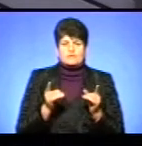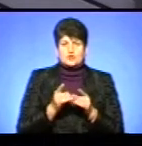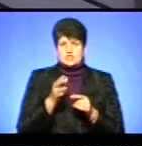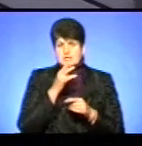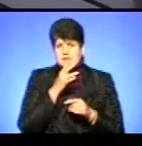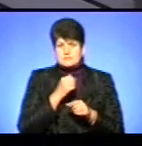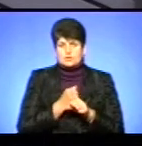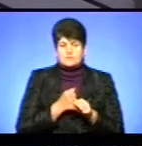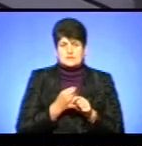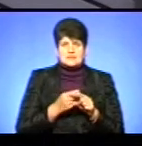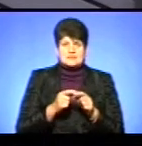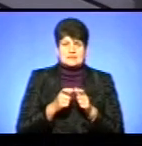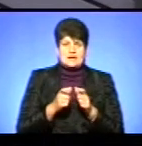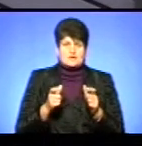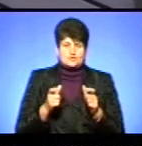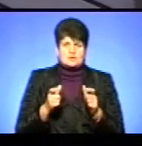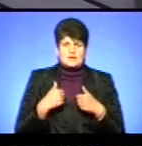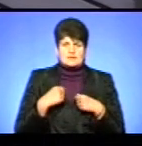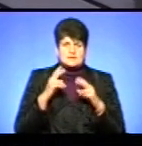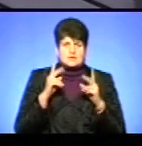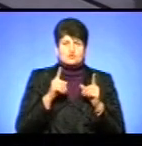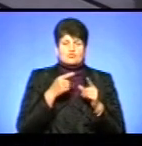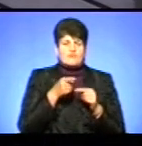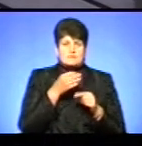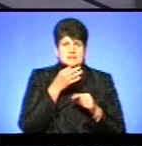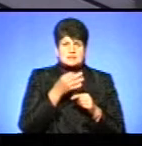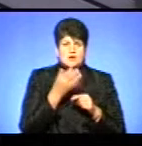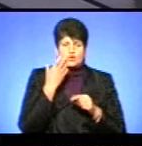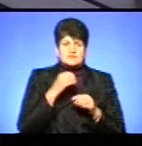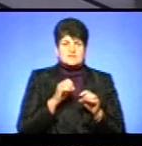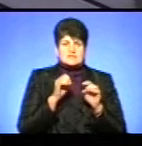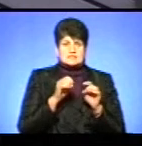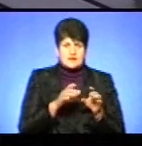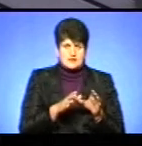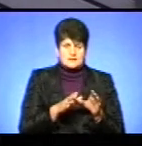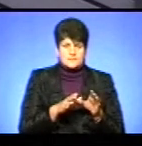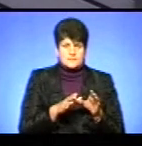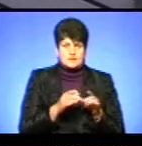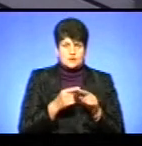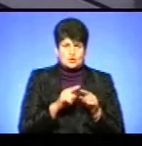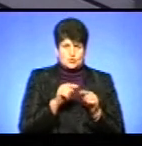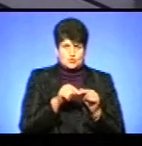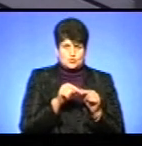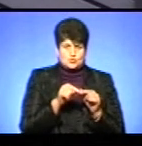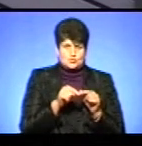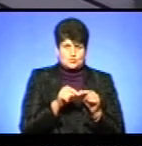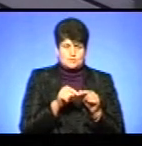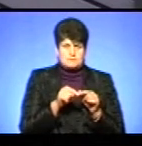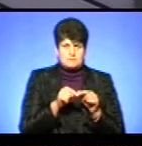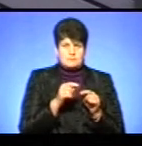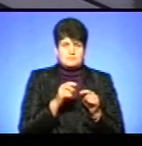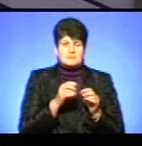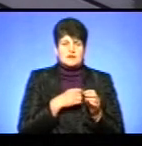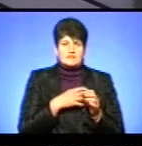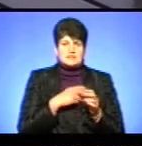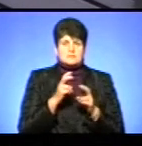термін виготовляти такі карточки. І не знаю, чому вам не сказали, коли ви здали в системний зв'язок цю, приватне підприємство в системний